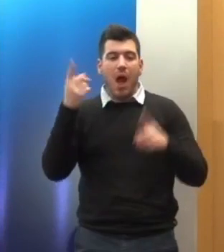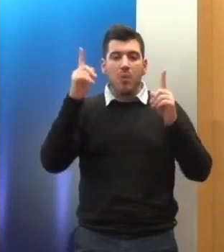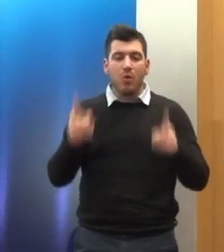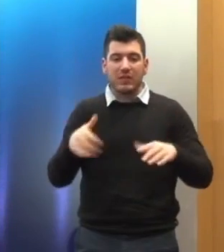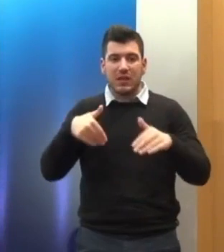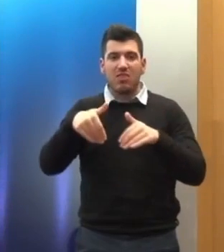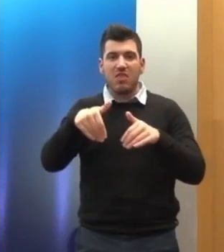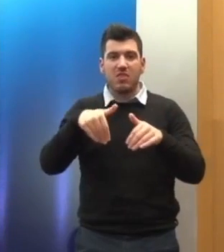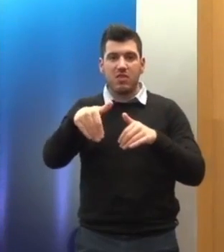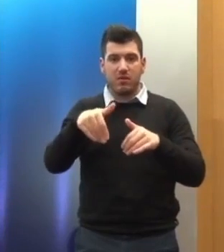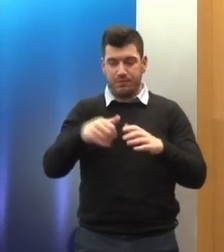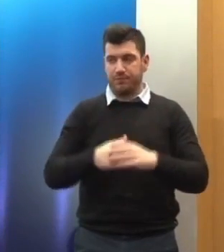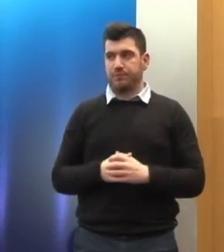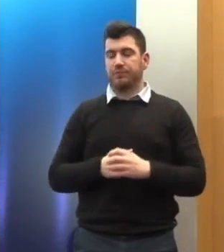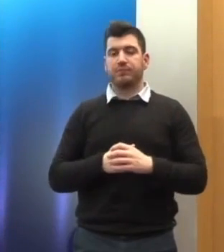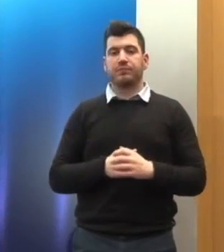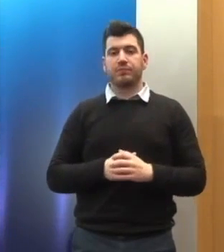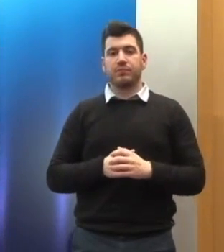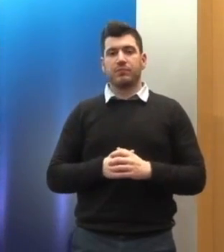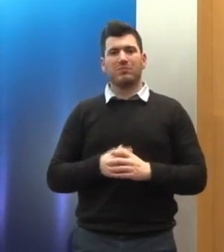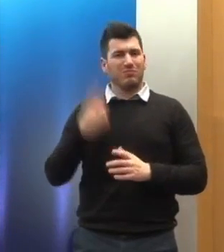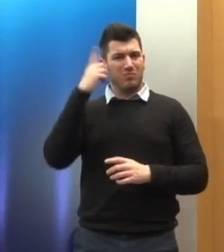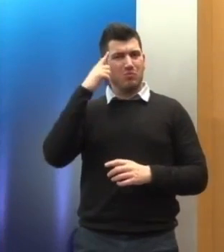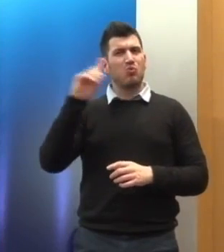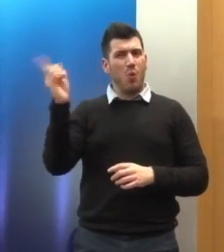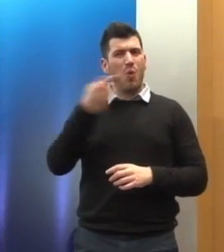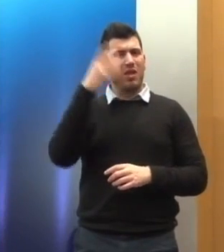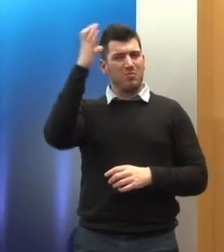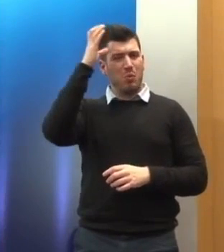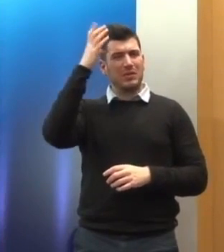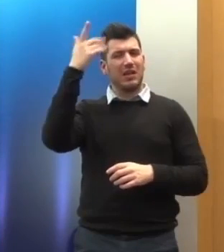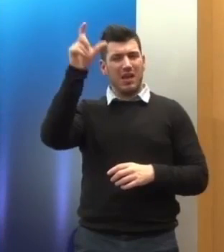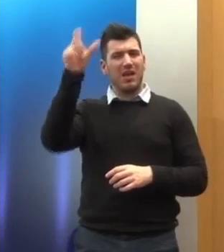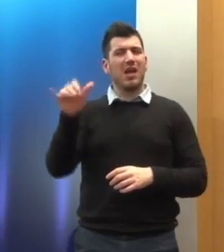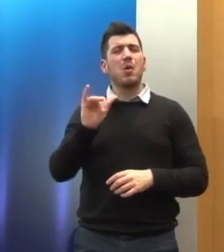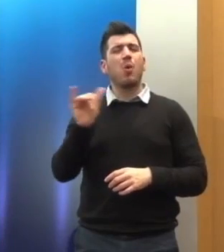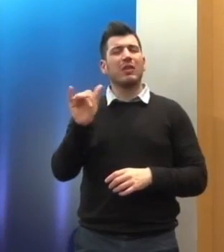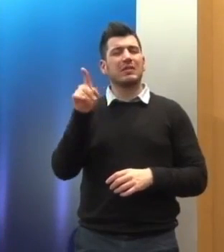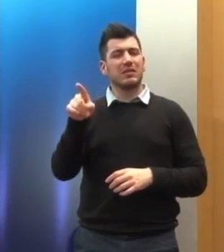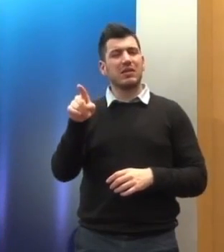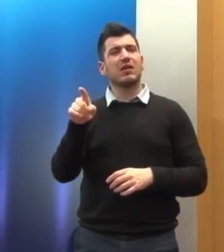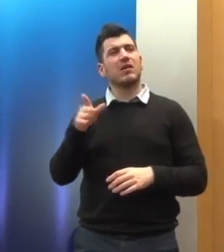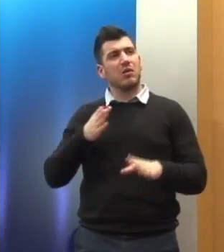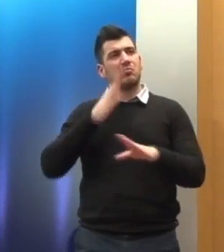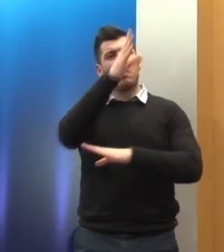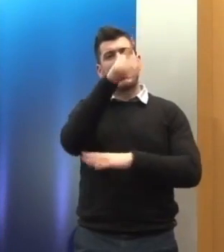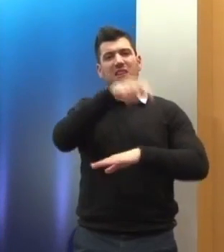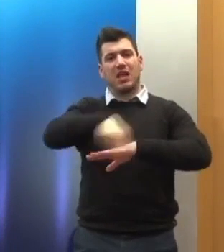αλλά νομίζω ότι όλοι θυμόμαστε ποια ήταν η τύχη της υπόθεσης αυτής στα εθνικά δικαστή.